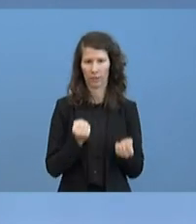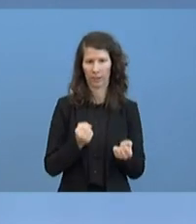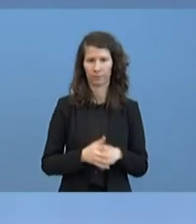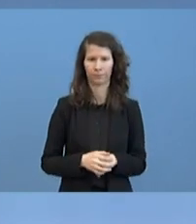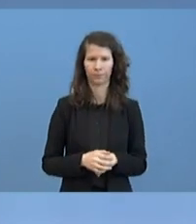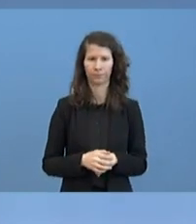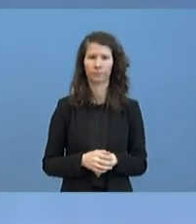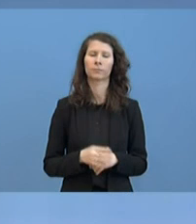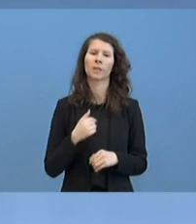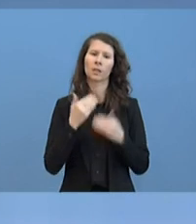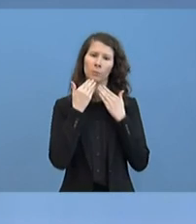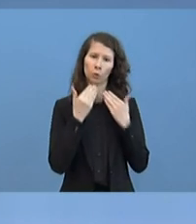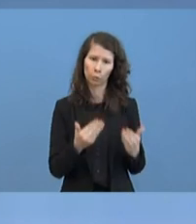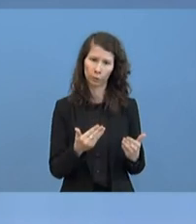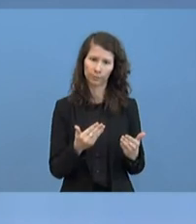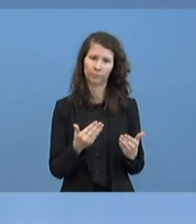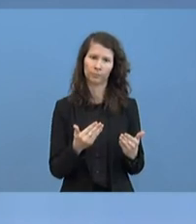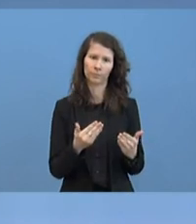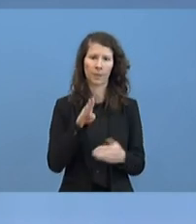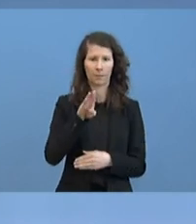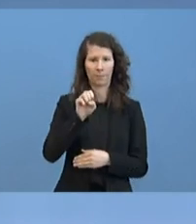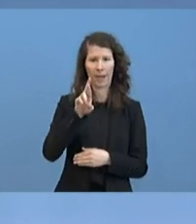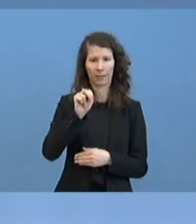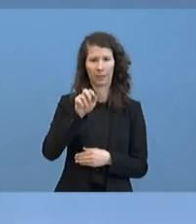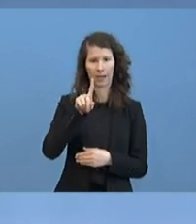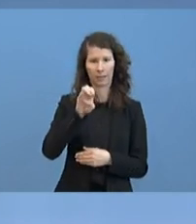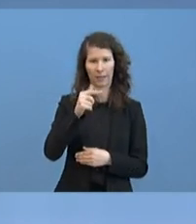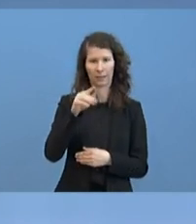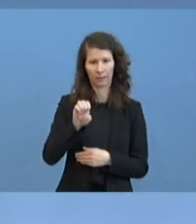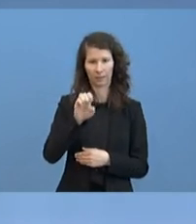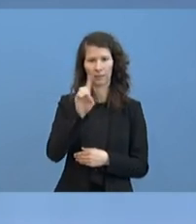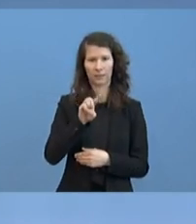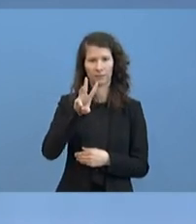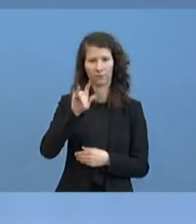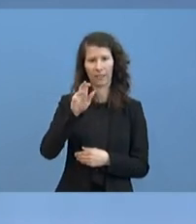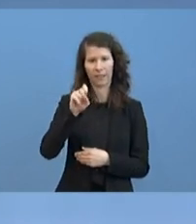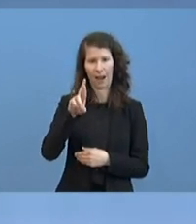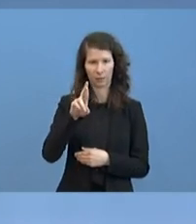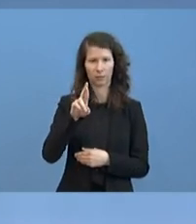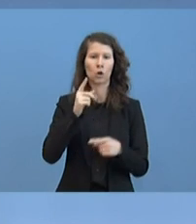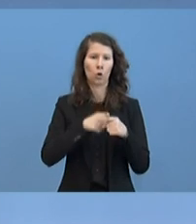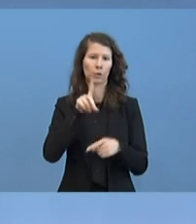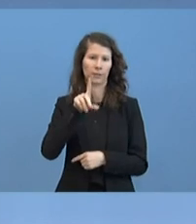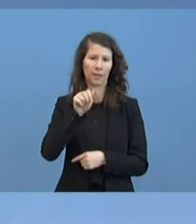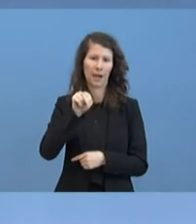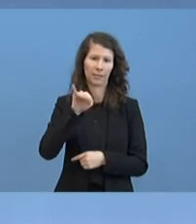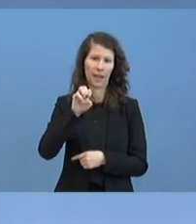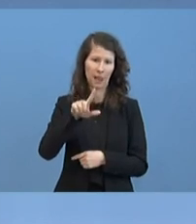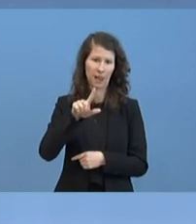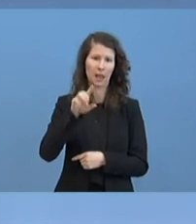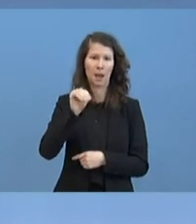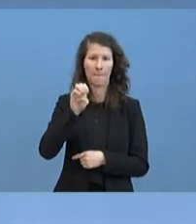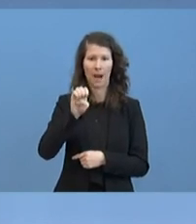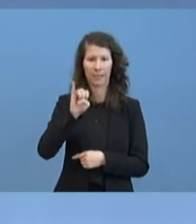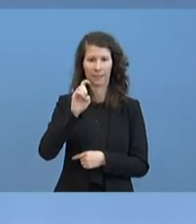begrüße auch Bernadette Zwiener und Daniel Meixner, die uns als Gebärdendolmetscher, als